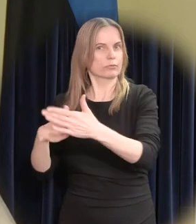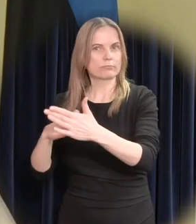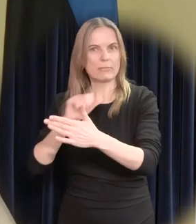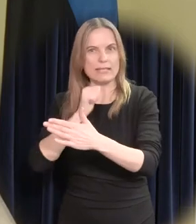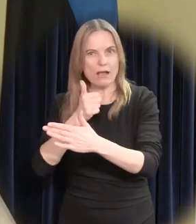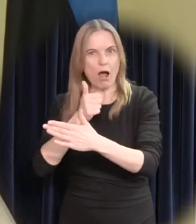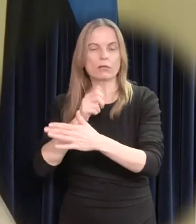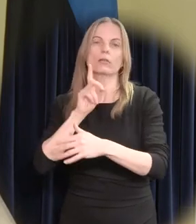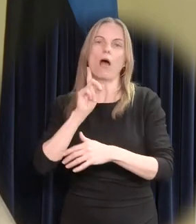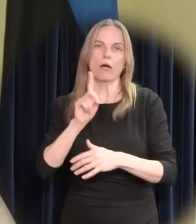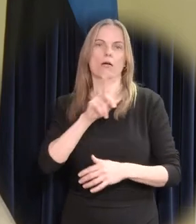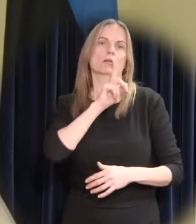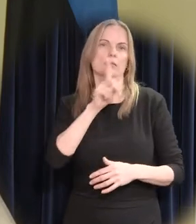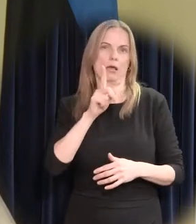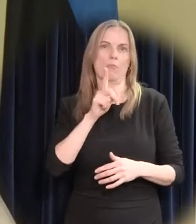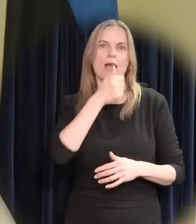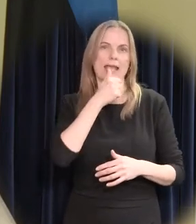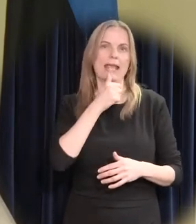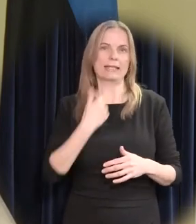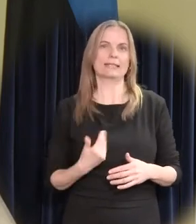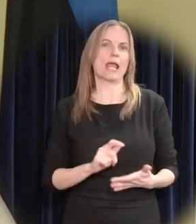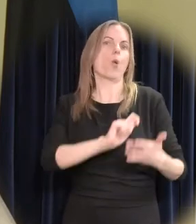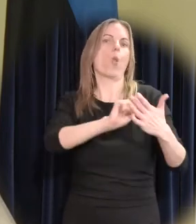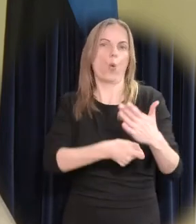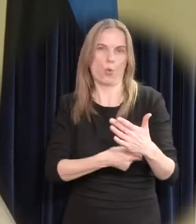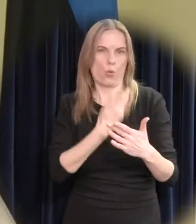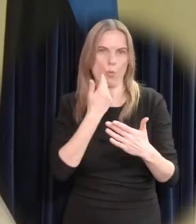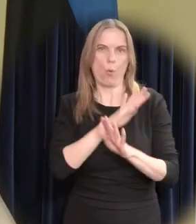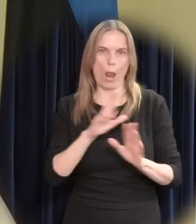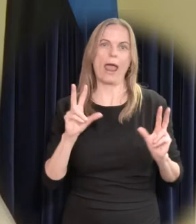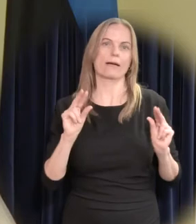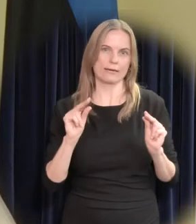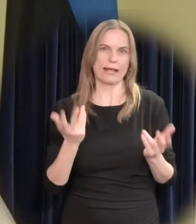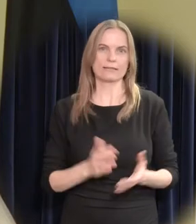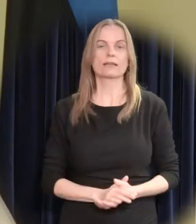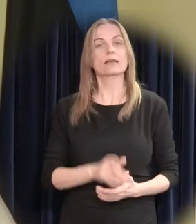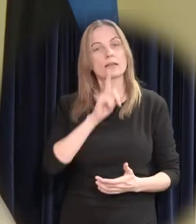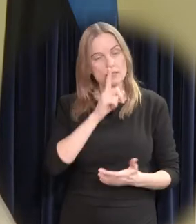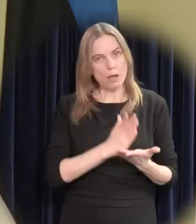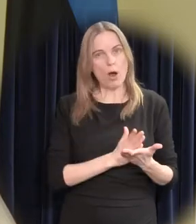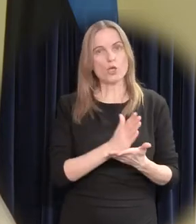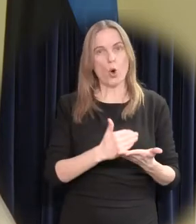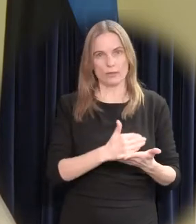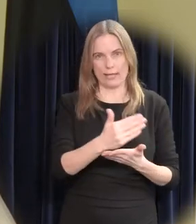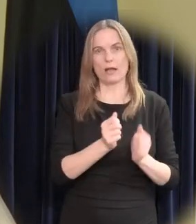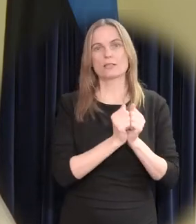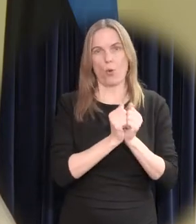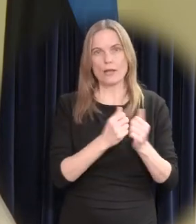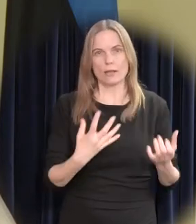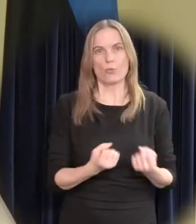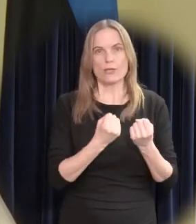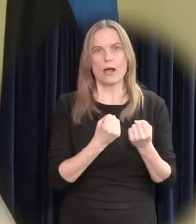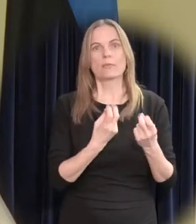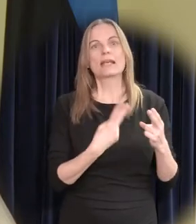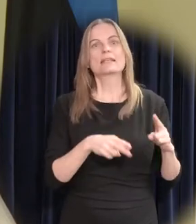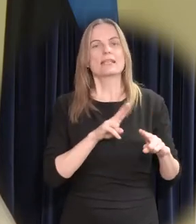tabaluku taha ka elu Eestis. Oleme püüdnud hoida sama joont, sest sel kriisil on ka ofrid, keda me igapäev ei näe ja